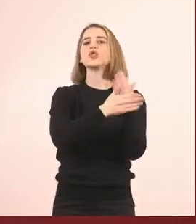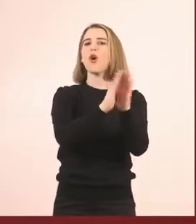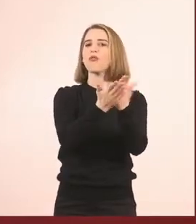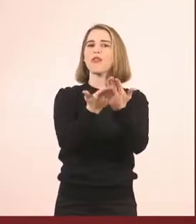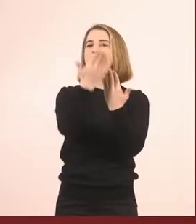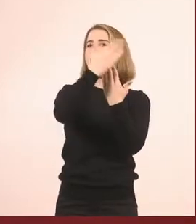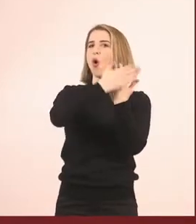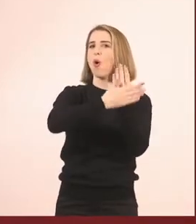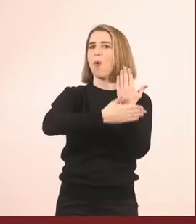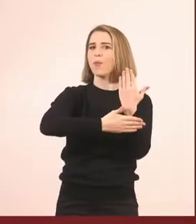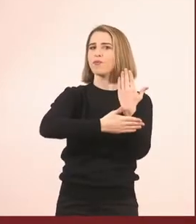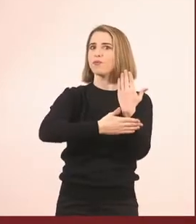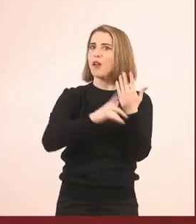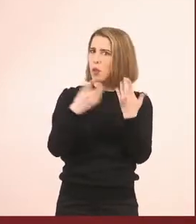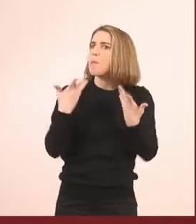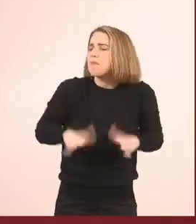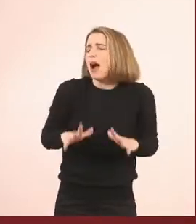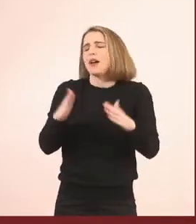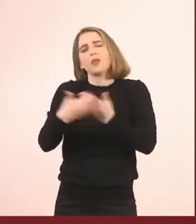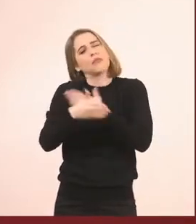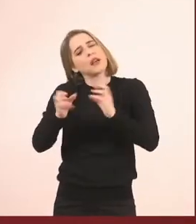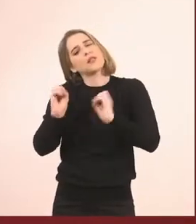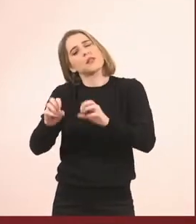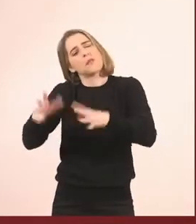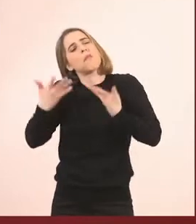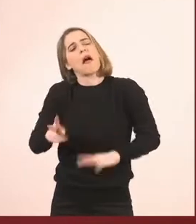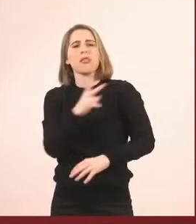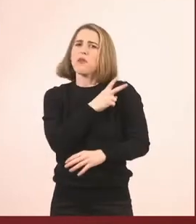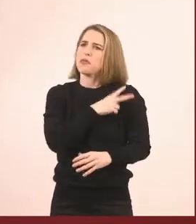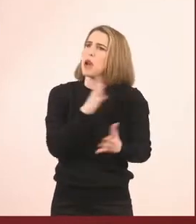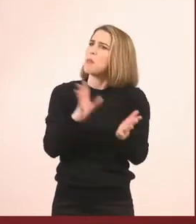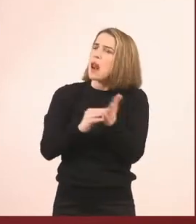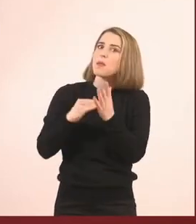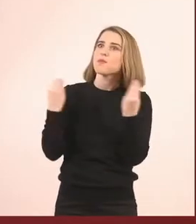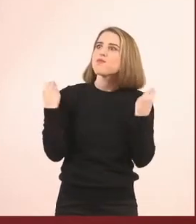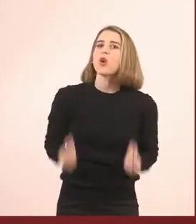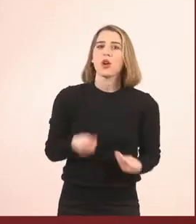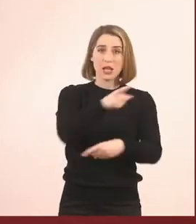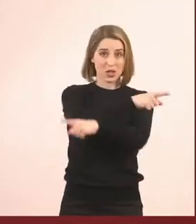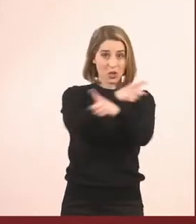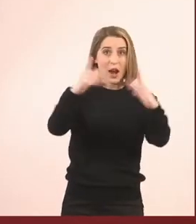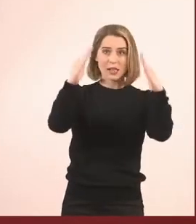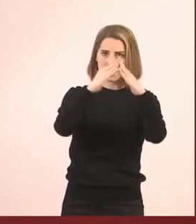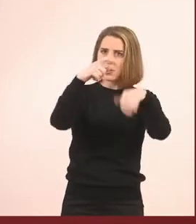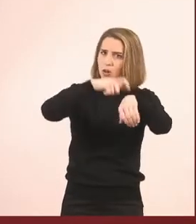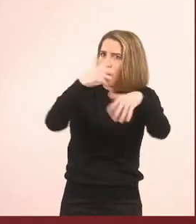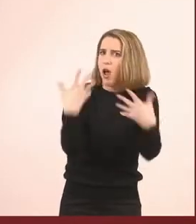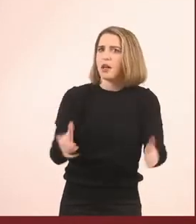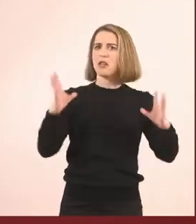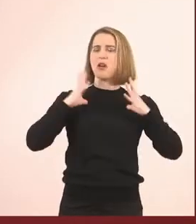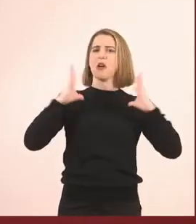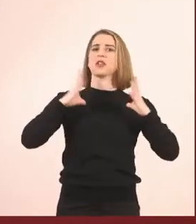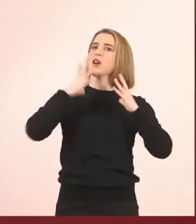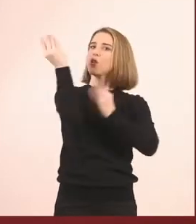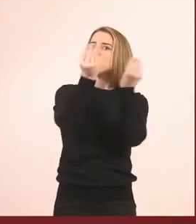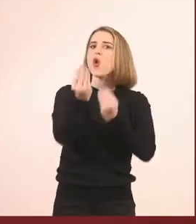το εξώφυλλό του. Το έχουμε κάνει αυτό σε τάξη και με παιδιά της Δευτέρας Δημοτικού, ήταν πάρα πολύ ωραίο. Γιατί να μην το κάνετε κι εσείς τώρα που έχετε χρόνο. Λοιπόν,